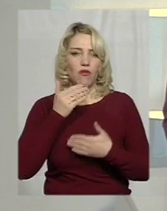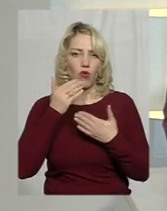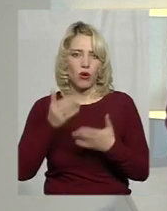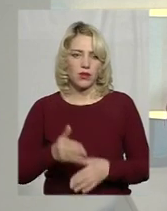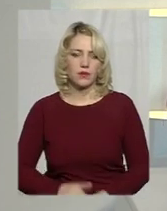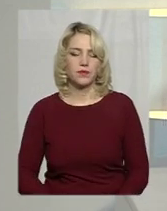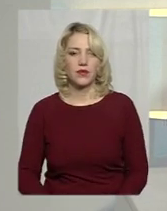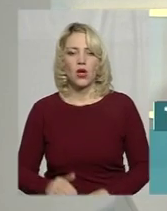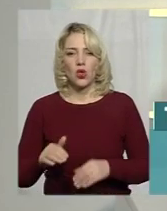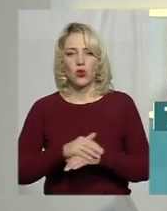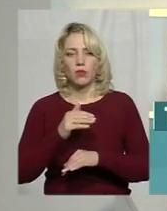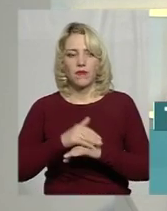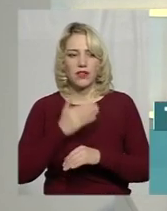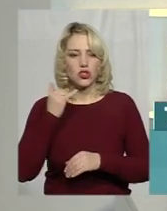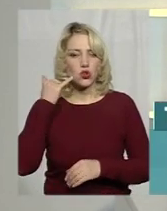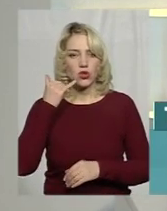Добрий вечір, слухаємо вас.